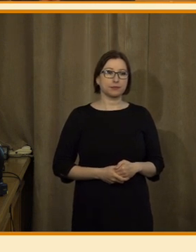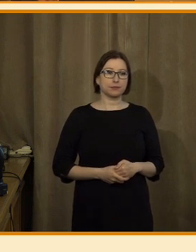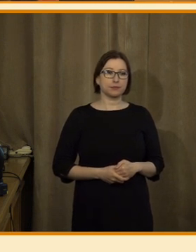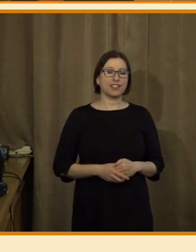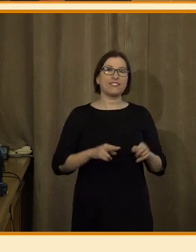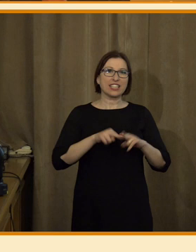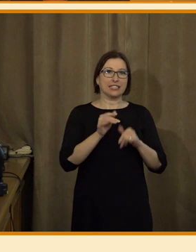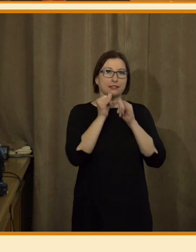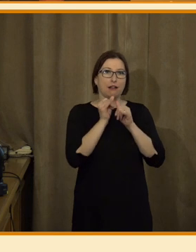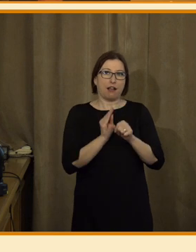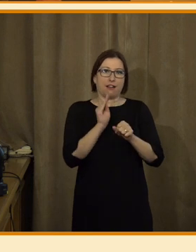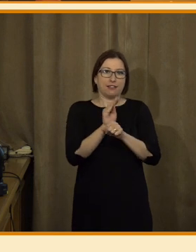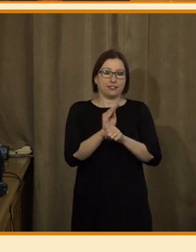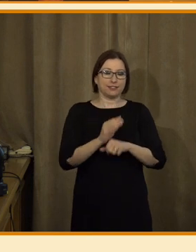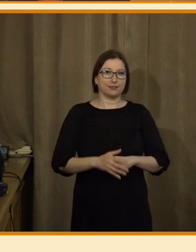Musíte dát trošku víc na hlas teda.